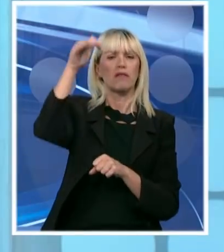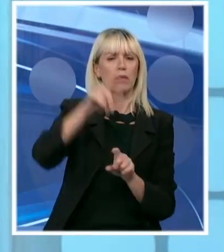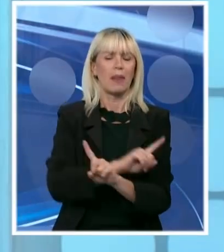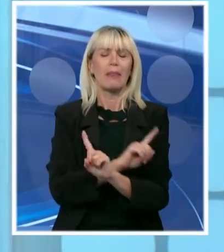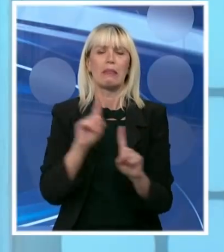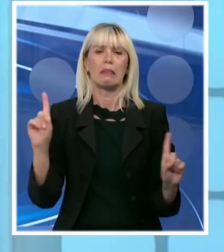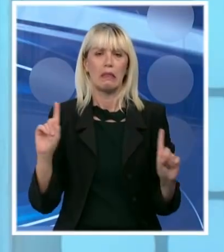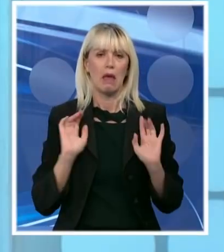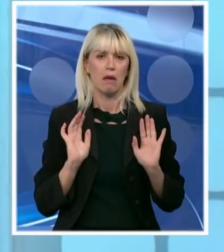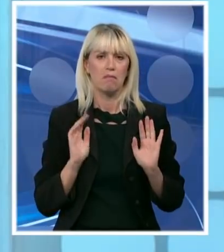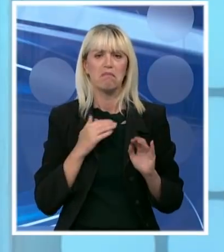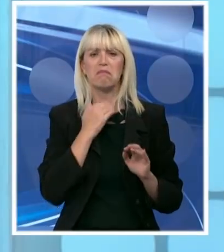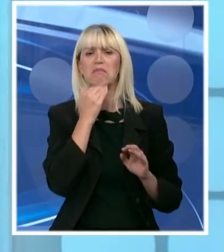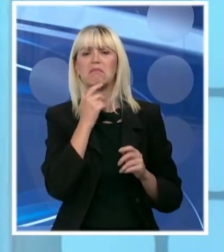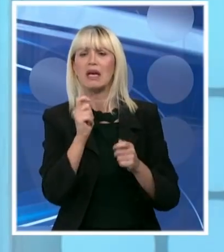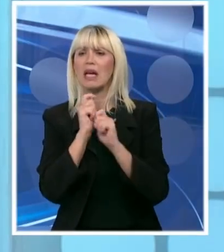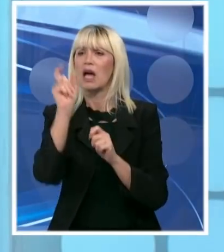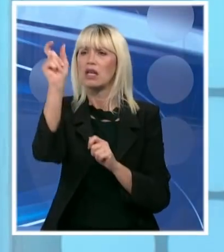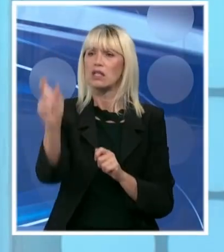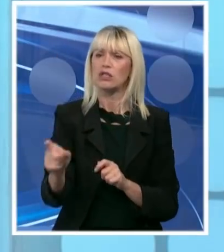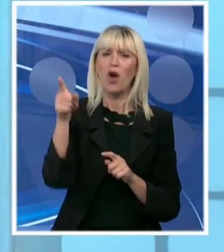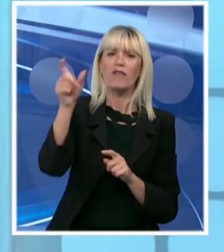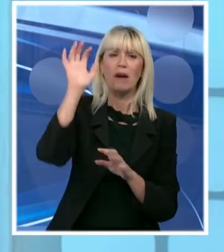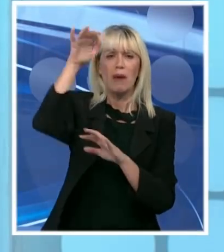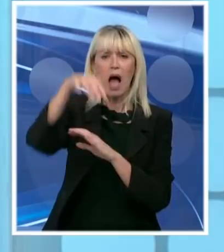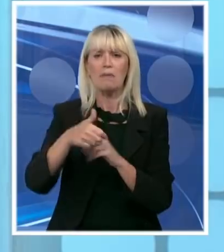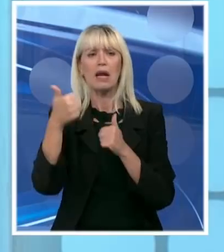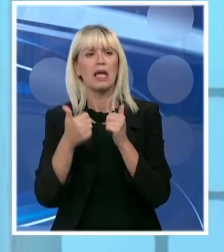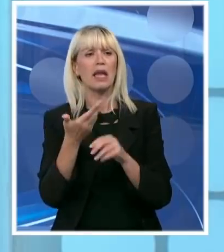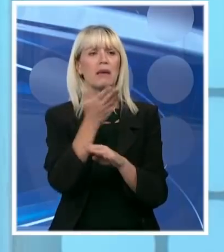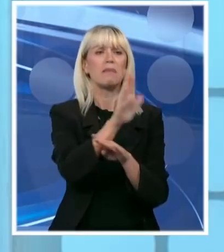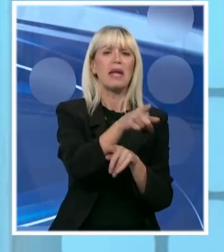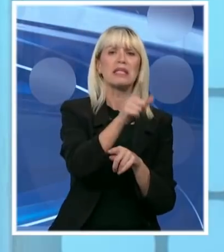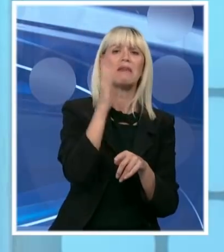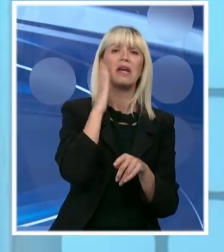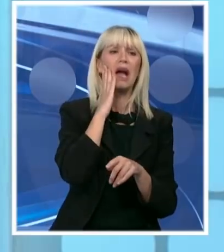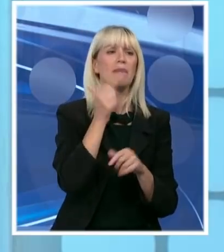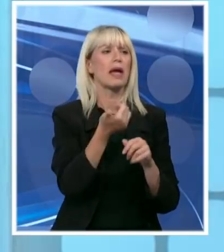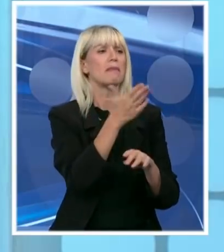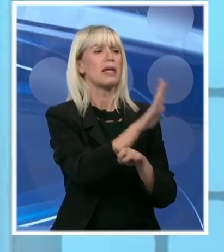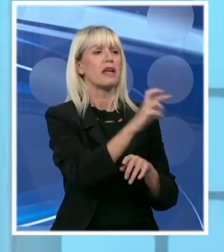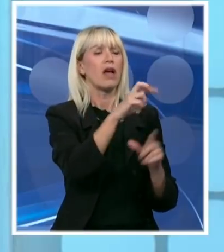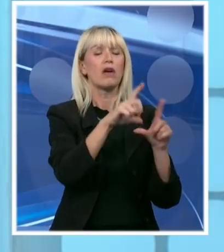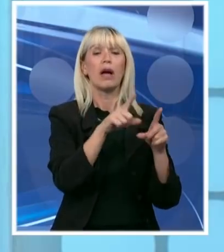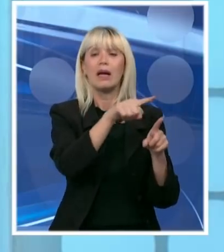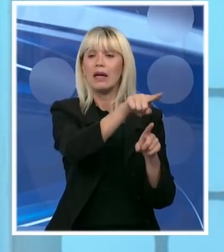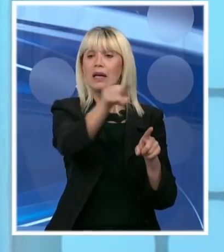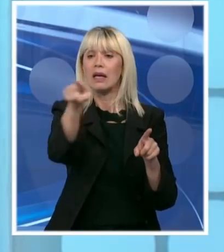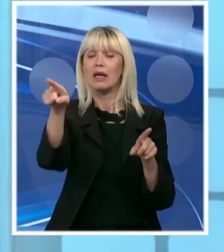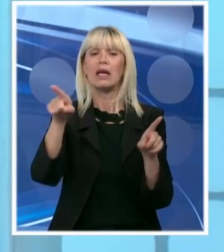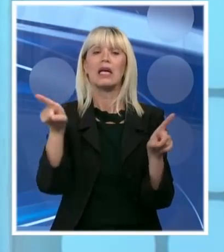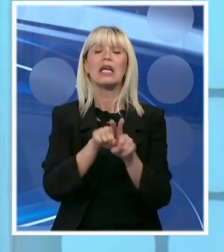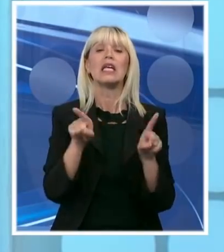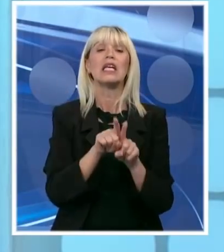Potpuno je svejedno da li razgovarate s albancima ili predstavnicima Evropske unije Amerike, isto misle, isto nam žele. Žele